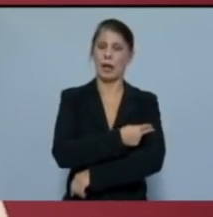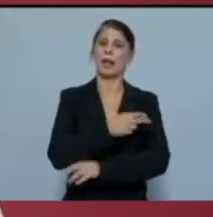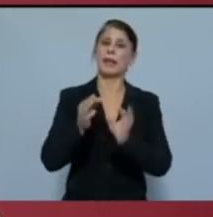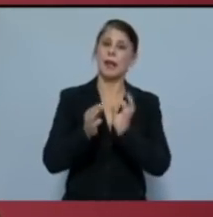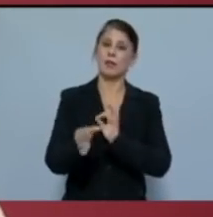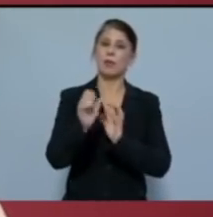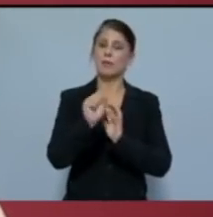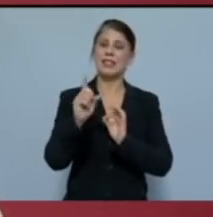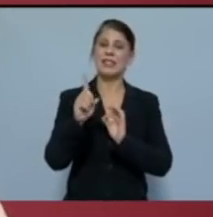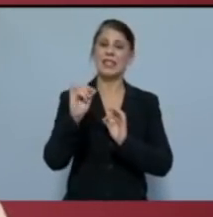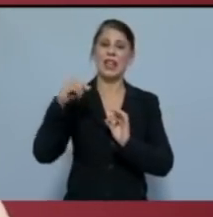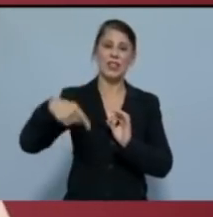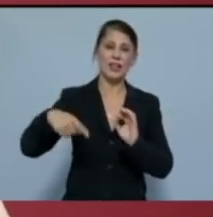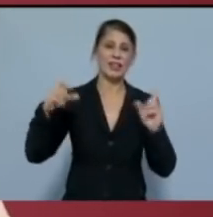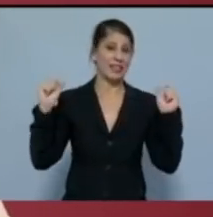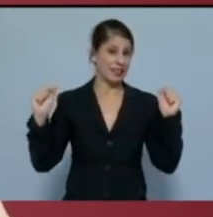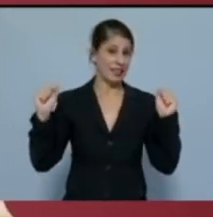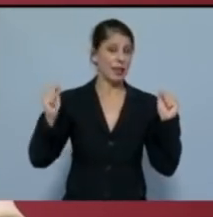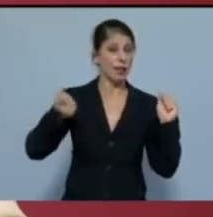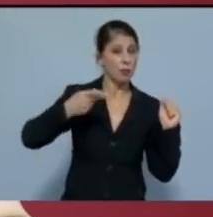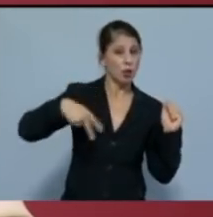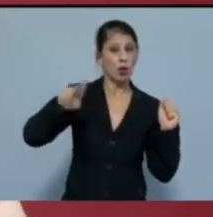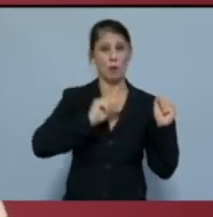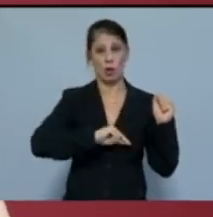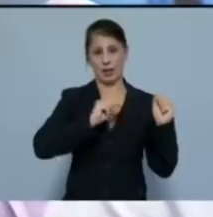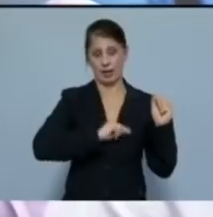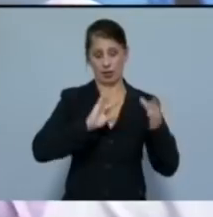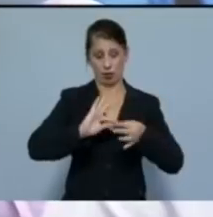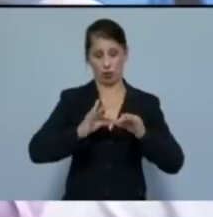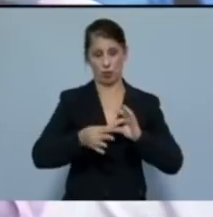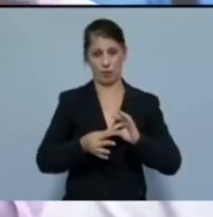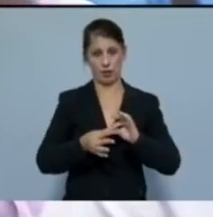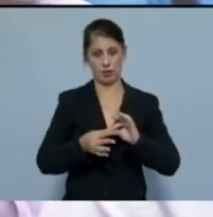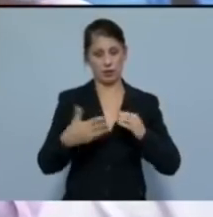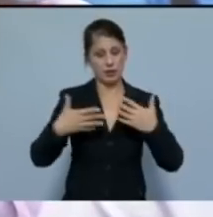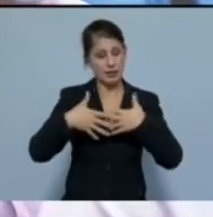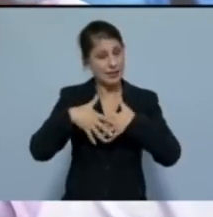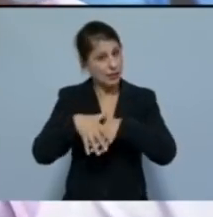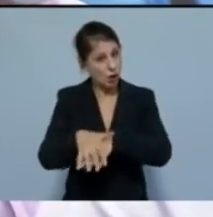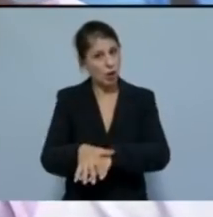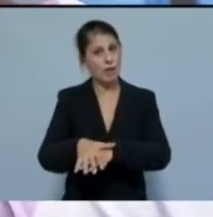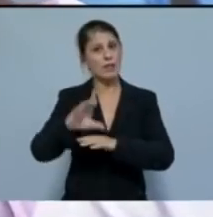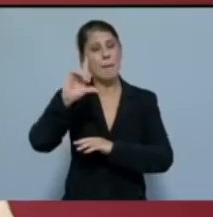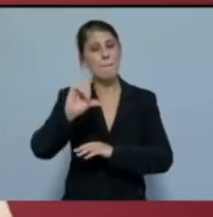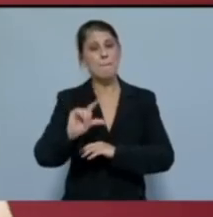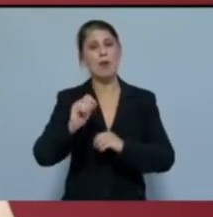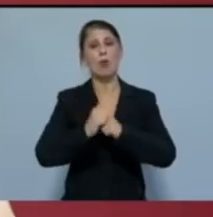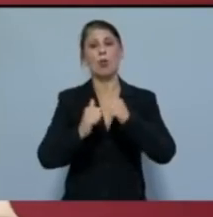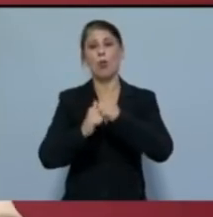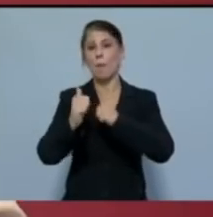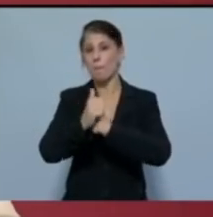υγεία σημαίνει περισσότερα κέρδη για τους ομίλους, συγχωνεύσεις, μειώσεις δομών,